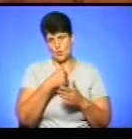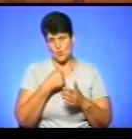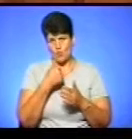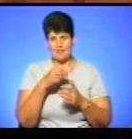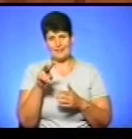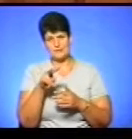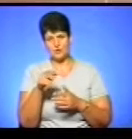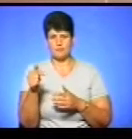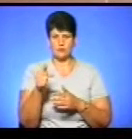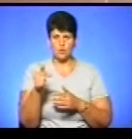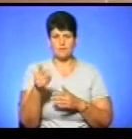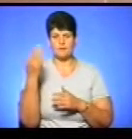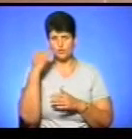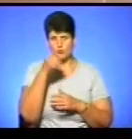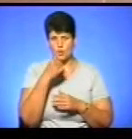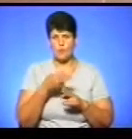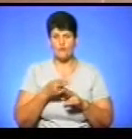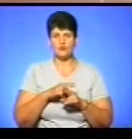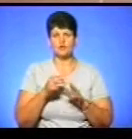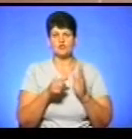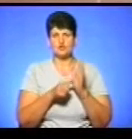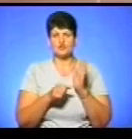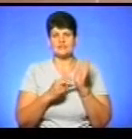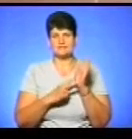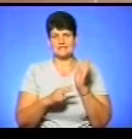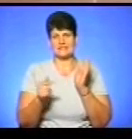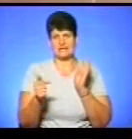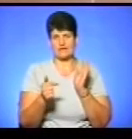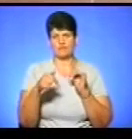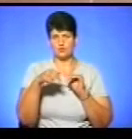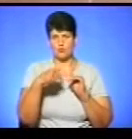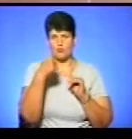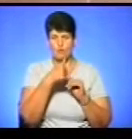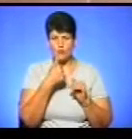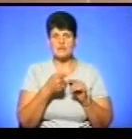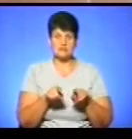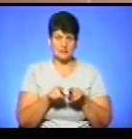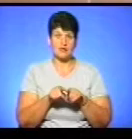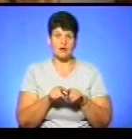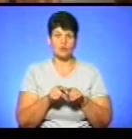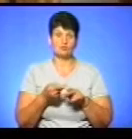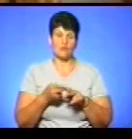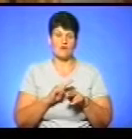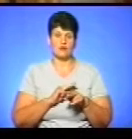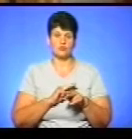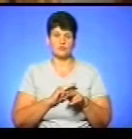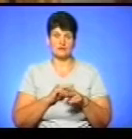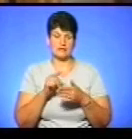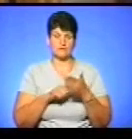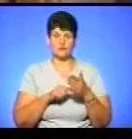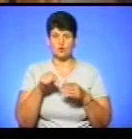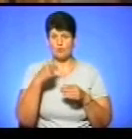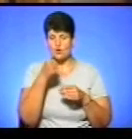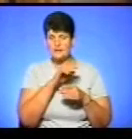листопад грудень, минулого року повернули 670 гривень. Цього року, надіюся, також на повернення. Цього року не